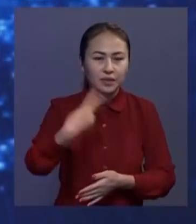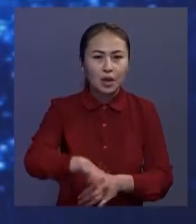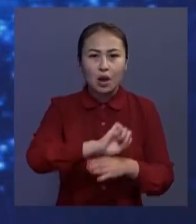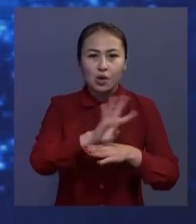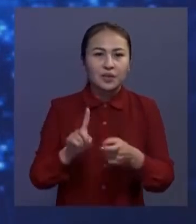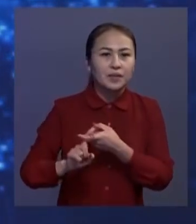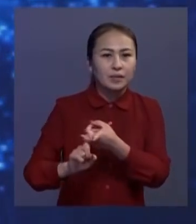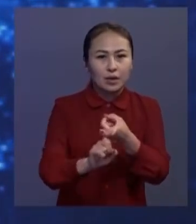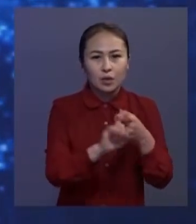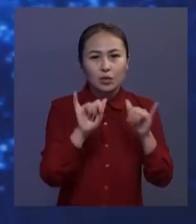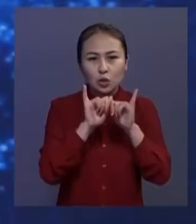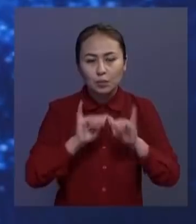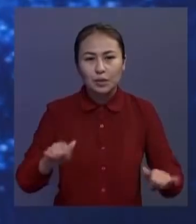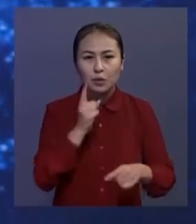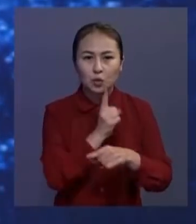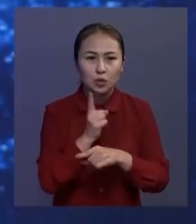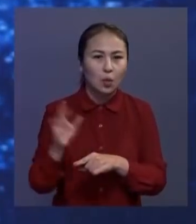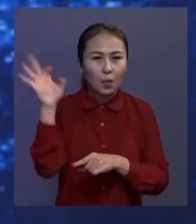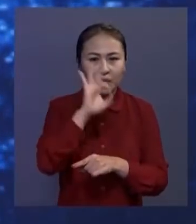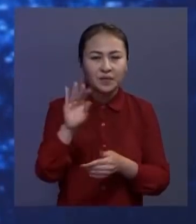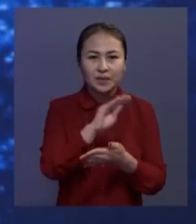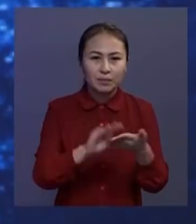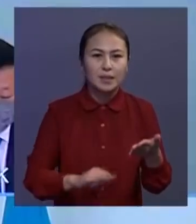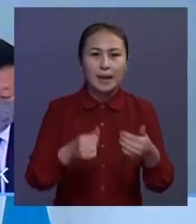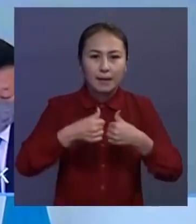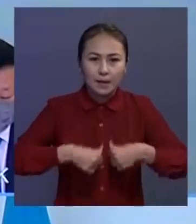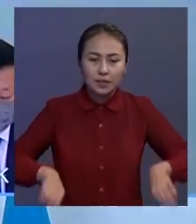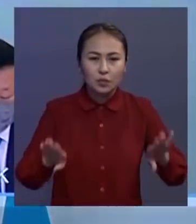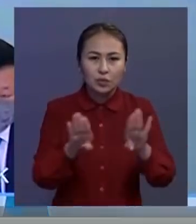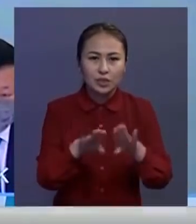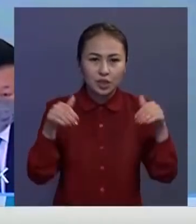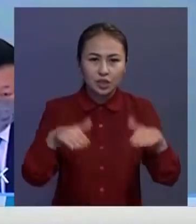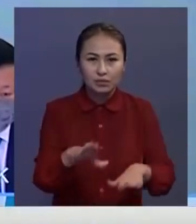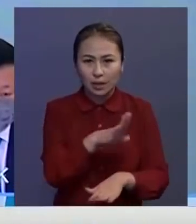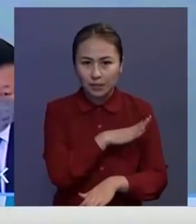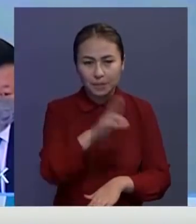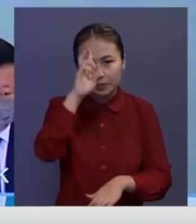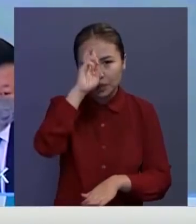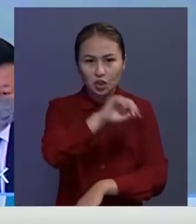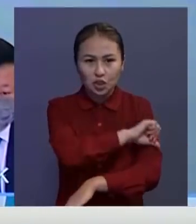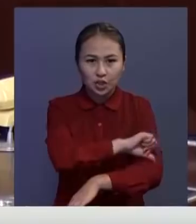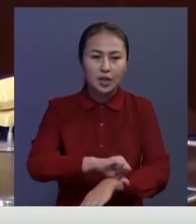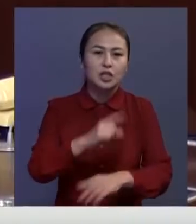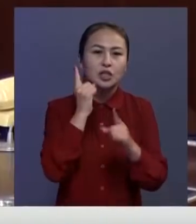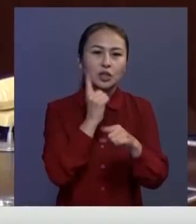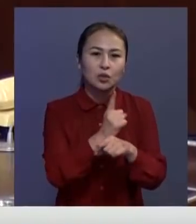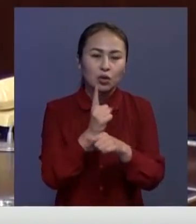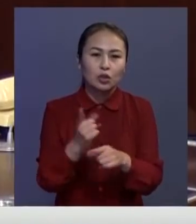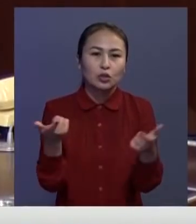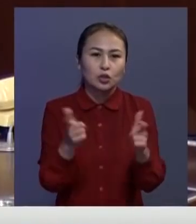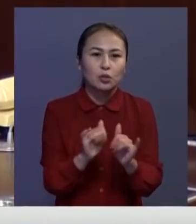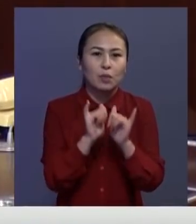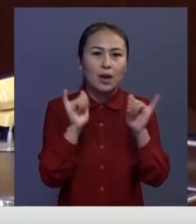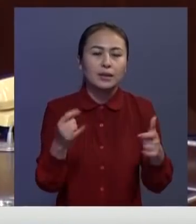Коронавирустығы инфекцияның таралуына жол бермі өзіндегі ведімсі баралық комиссия осындай шешімға бұлдады. Сонда әқ мемлекеттік шегерадағы шектеу